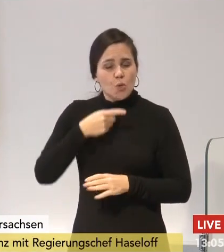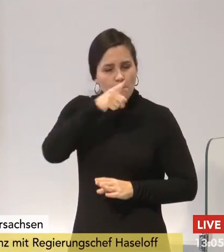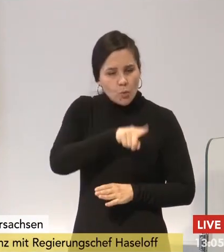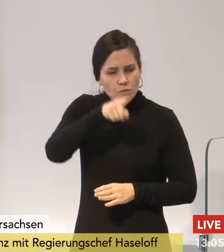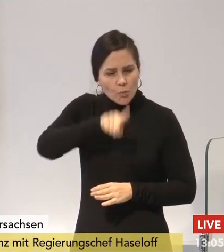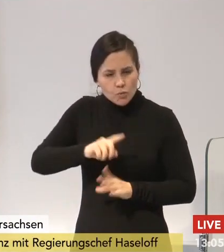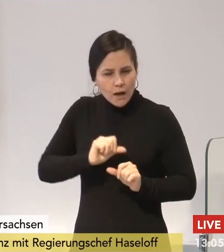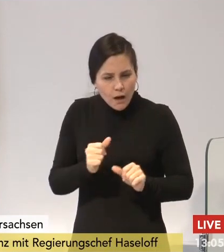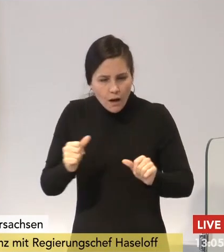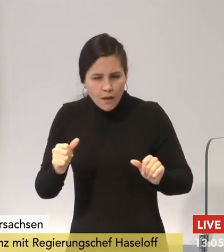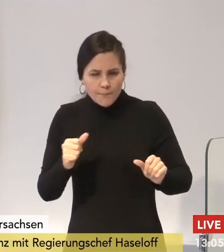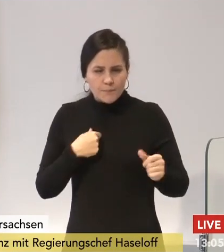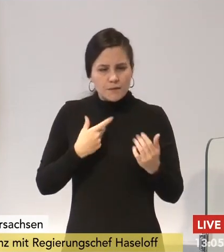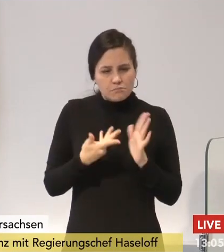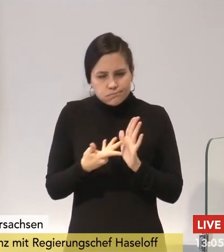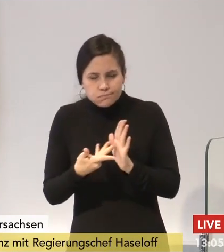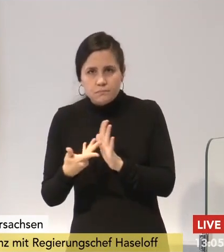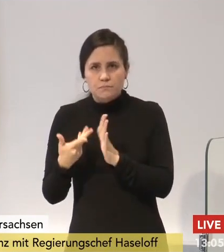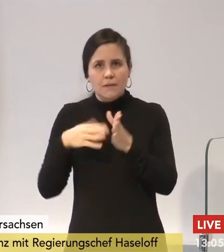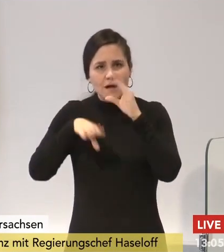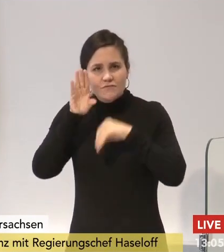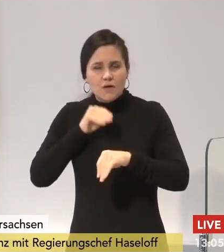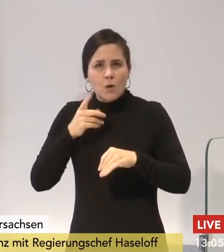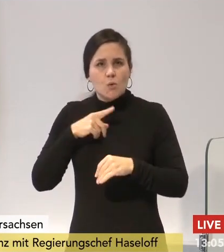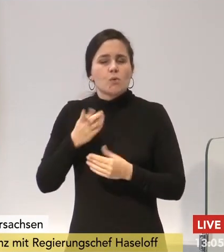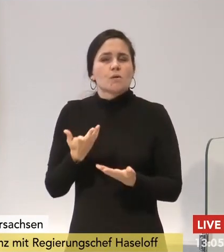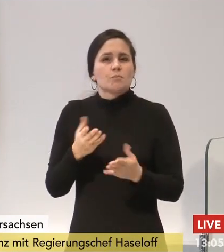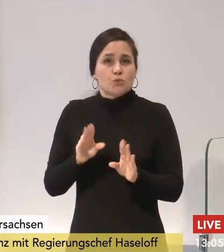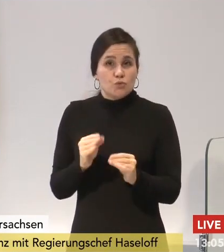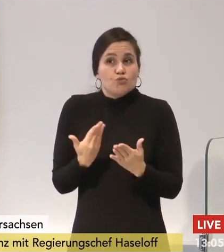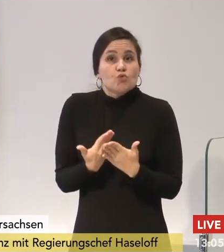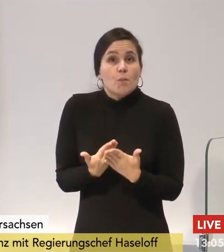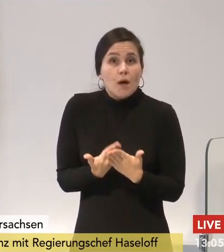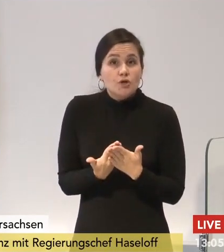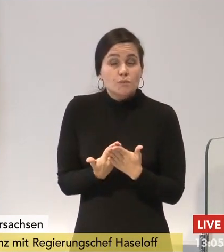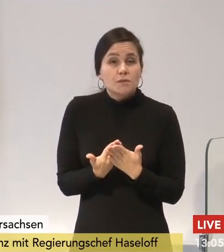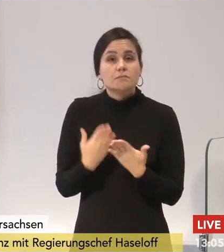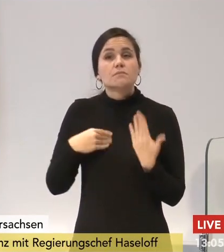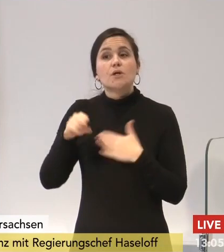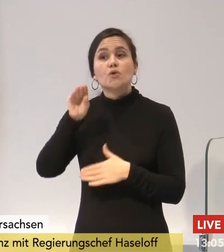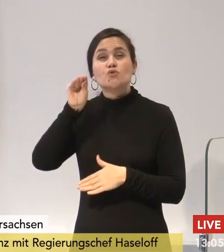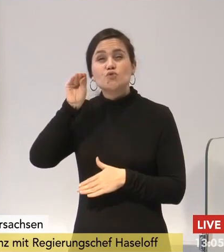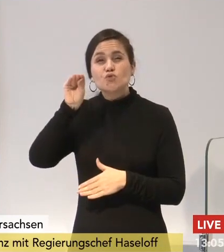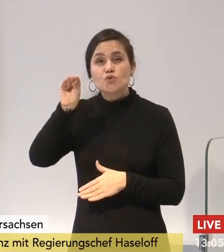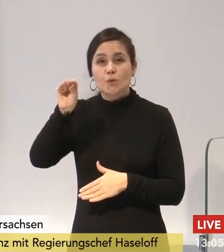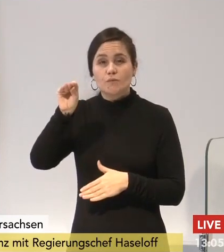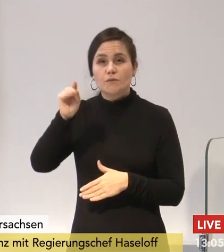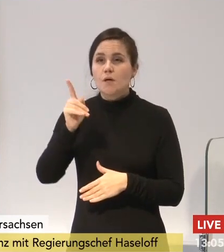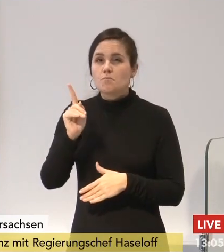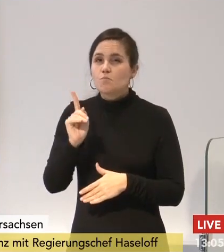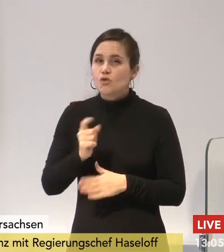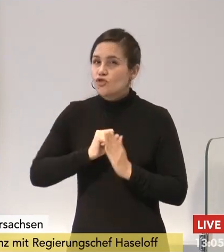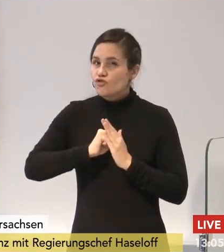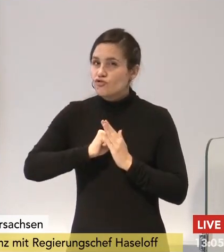Eine Erfahrung ist, wir sollten in Zukunft früher und energischer einsteigen, wenn die